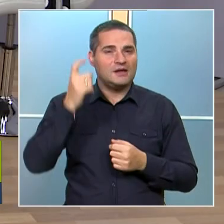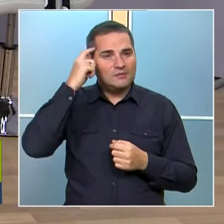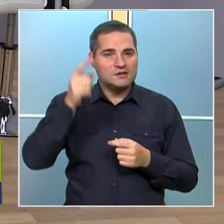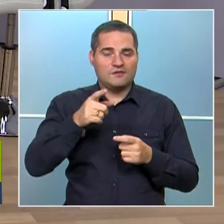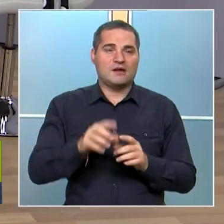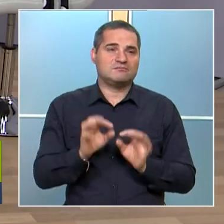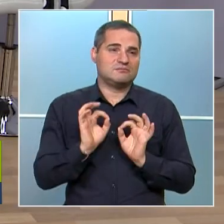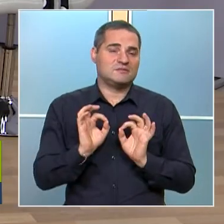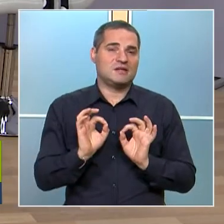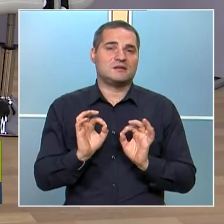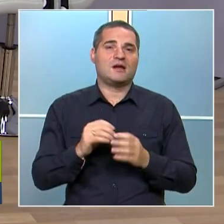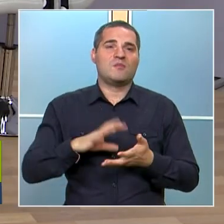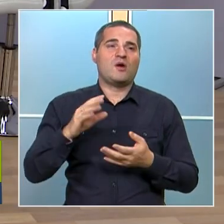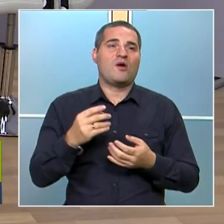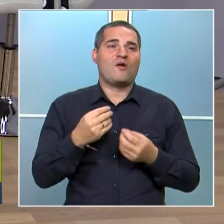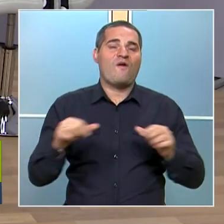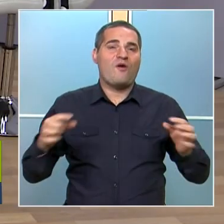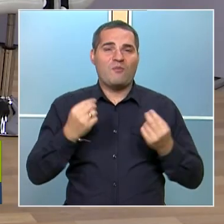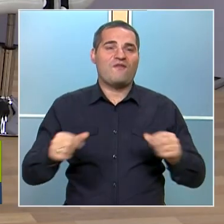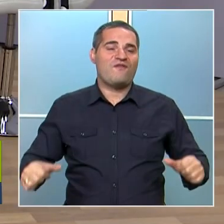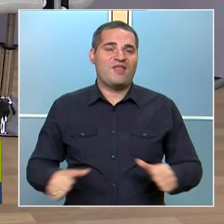че това е наистина един много стойностен финал на нашия разговор.